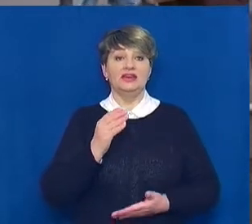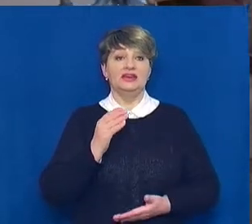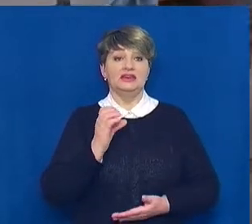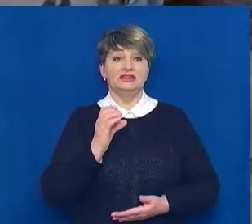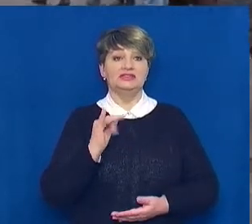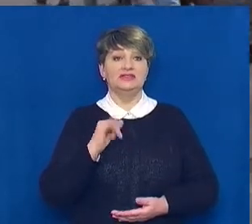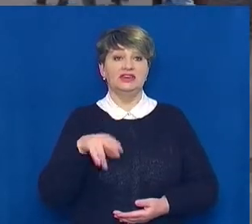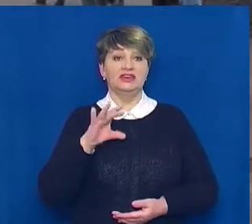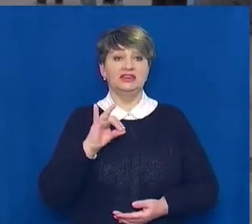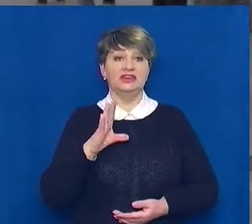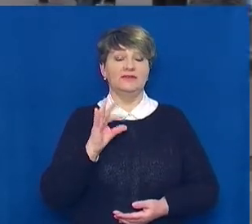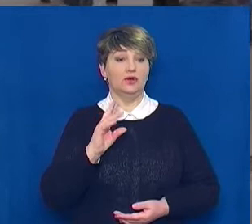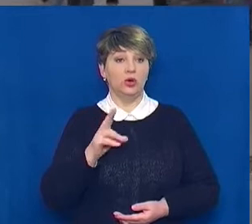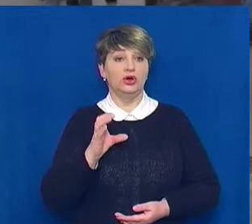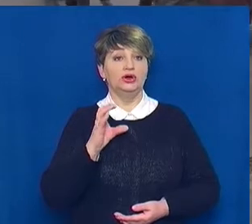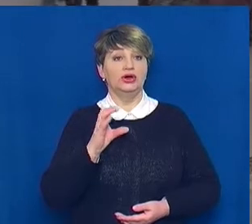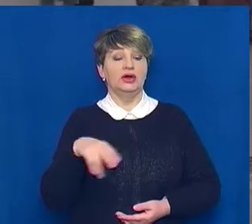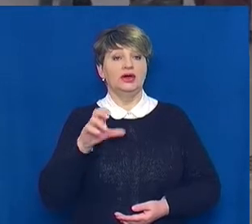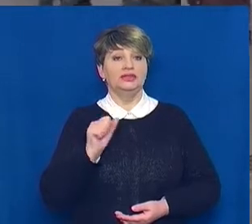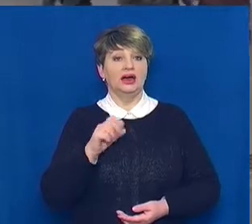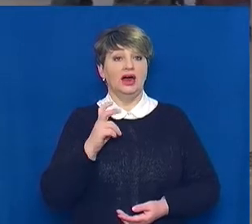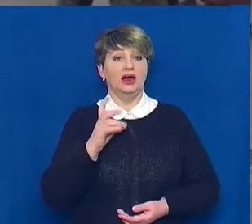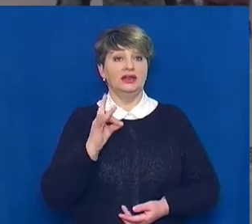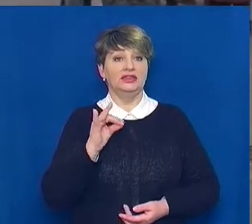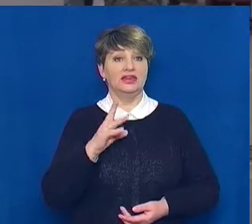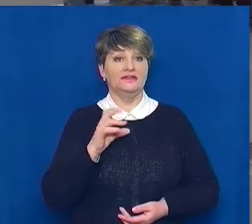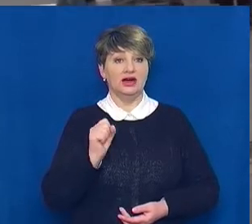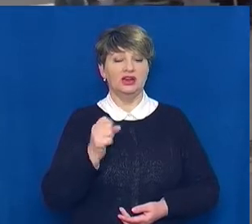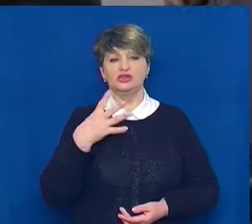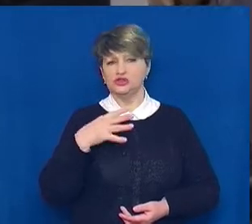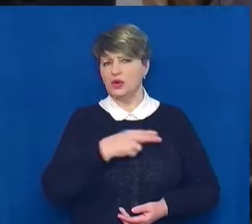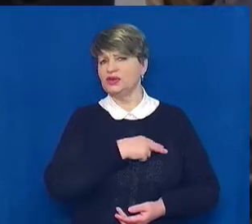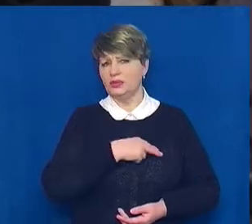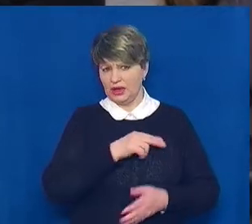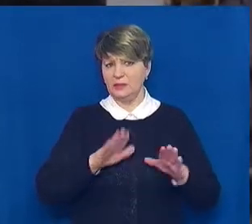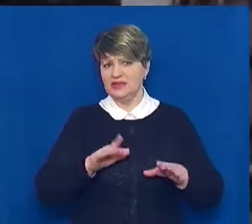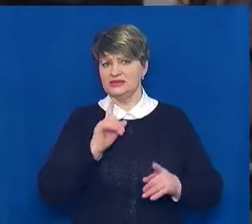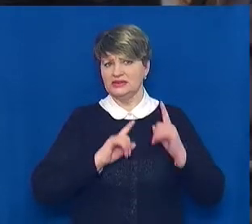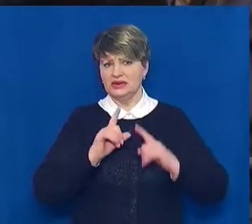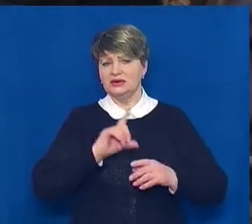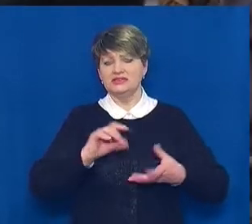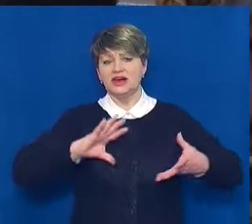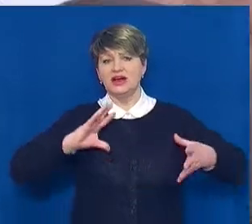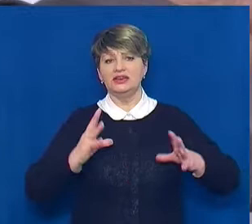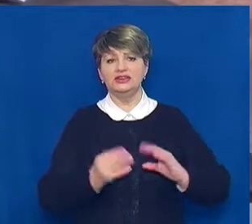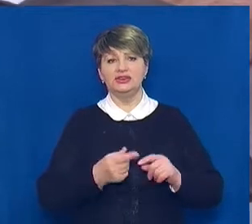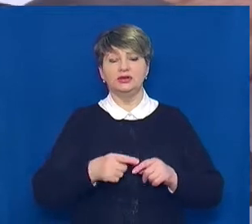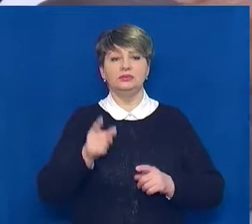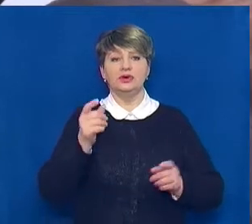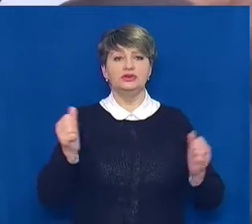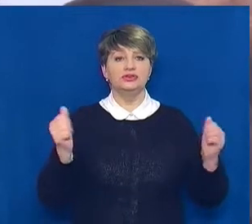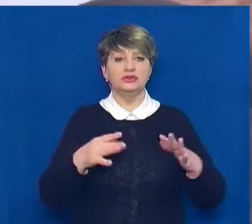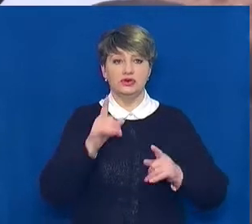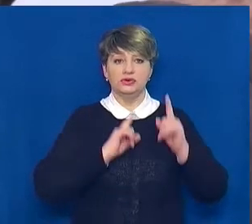Дахніків. 40 депутатів, наскільки я пам'ятаю, в міськраді. За рішенням зборів сведівчан, які відбулися